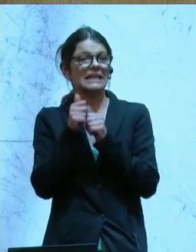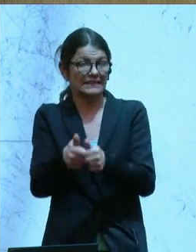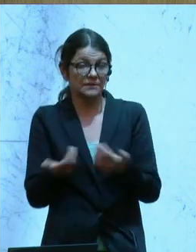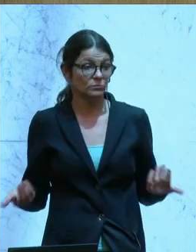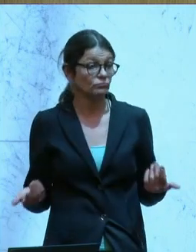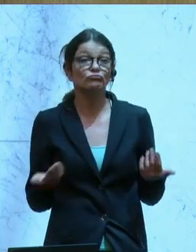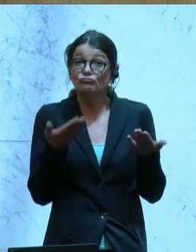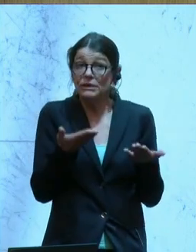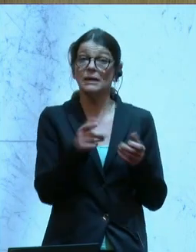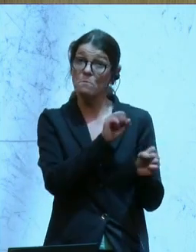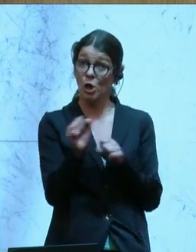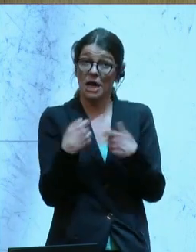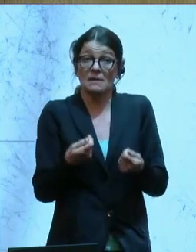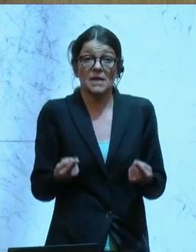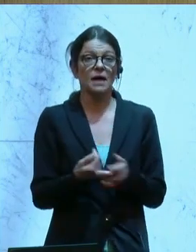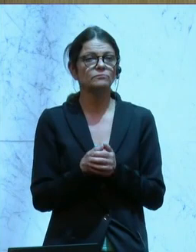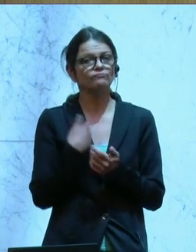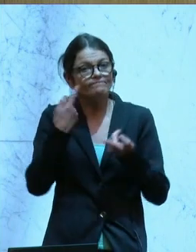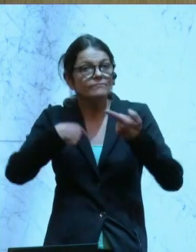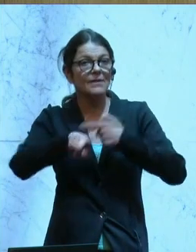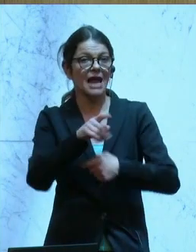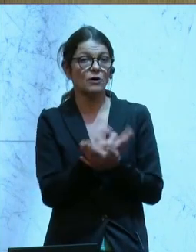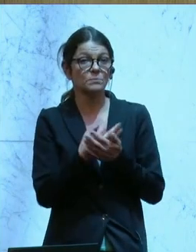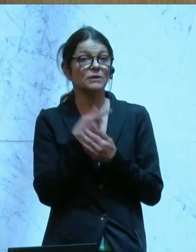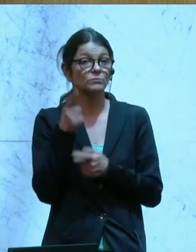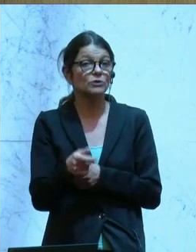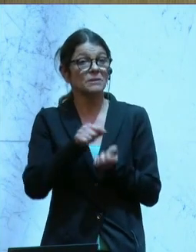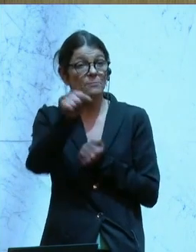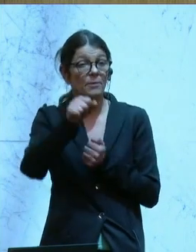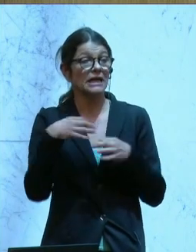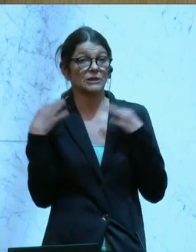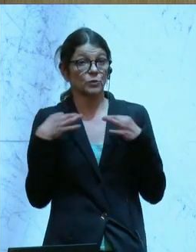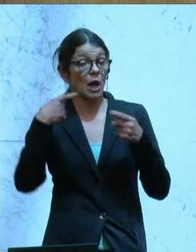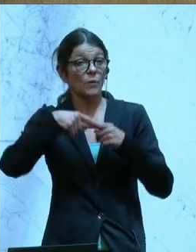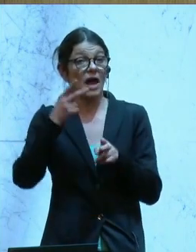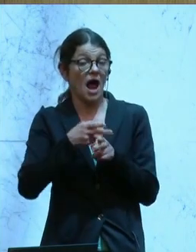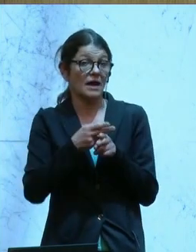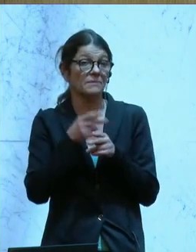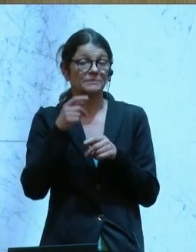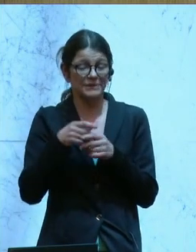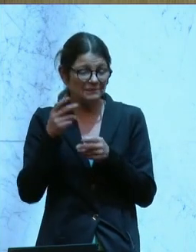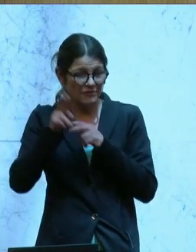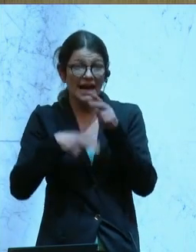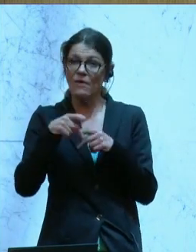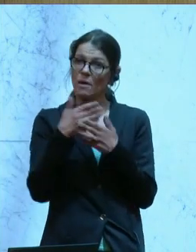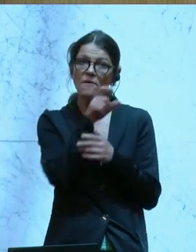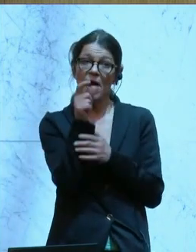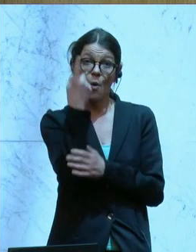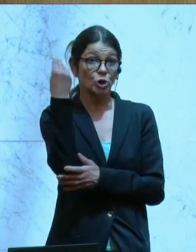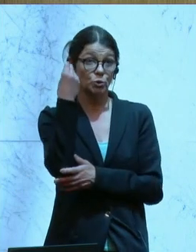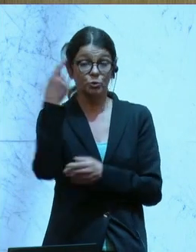Und das ermöglicht auch den Zugang zur Ausbildung zum Diplomierten Gesundheits- und Krankenpfleger in anderen Fachhochschulen